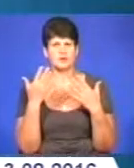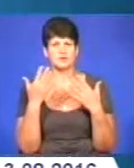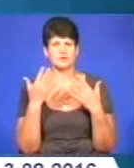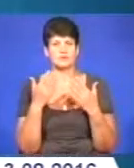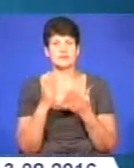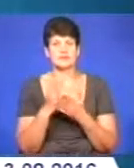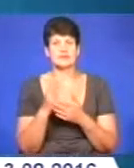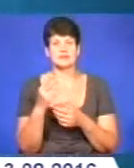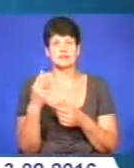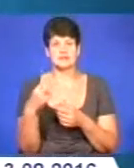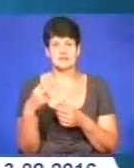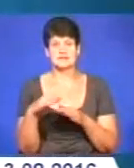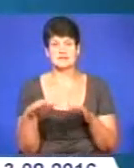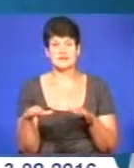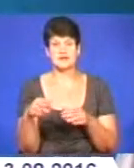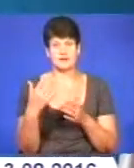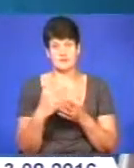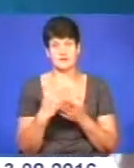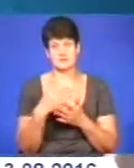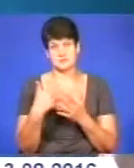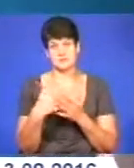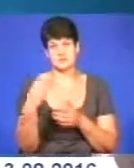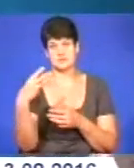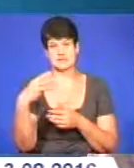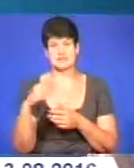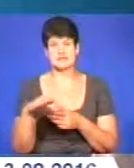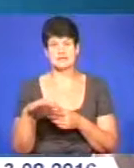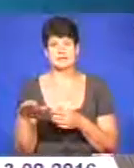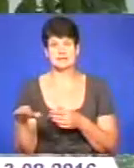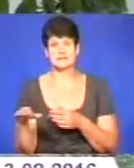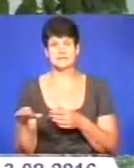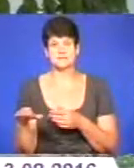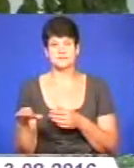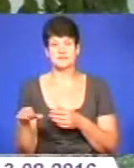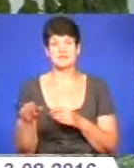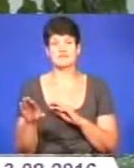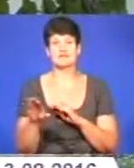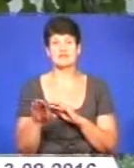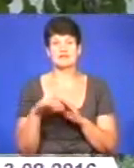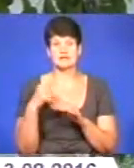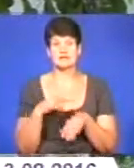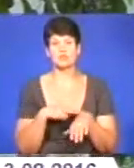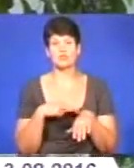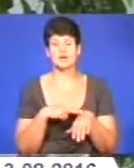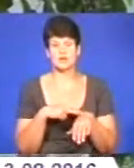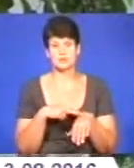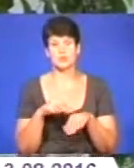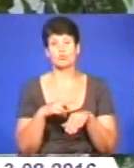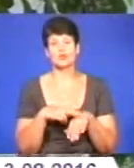під'їзди, але 33 дітей десь гуляє постійно, третя година дня була. Визвали поліцію, поліція їхала